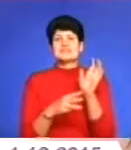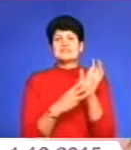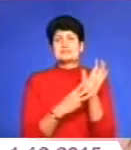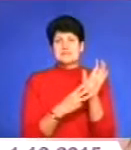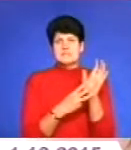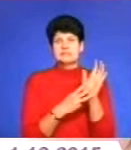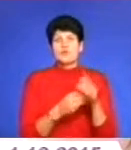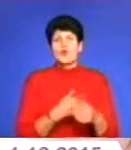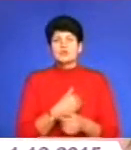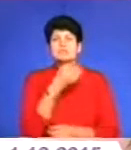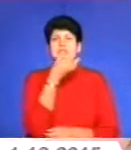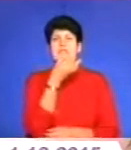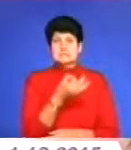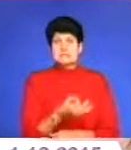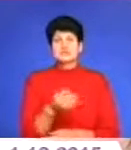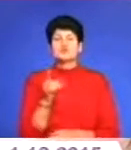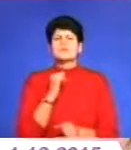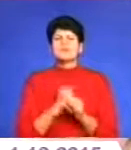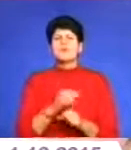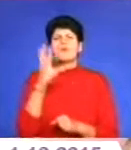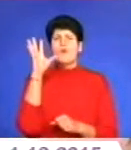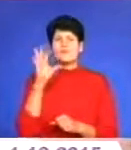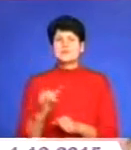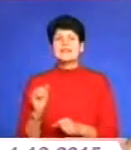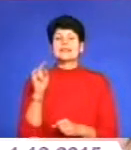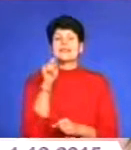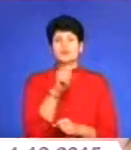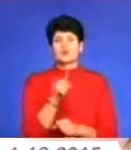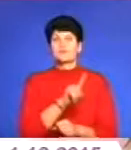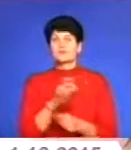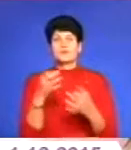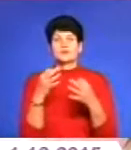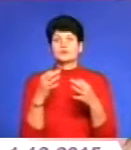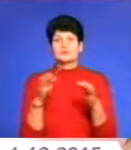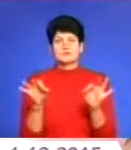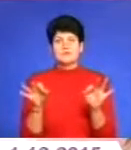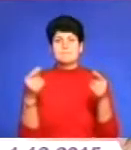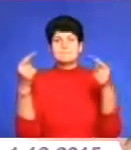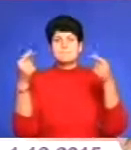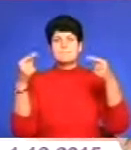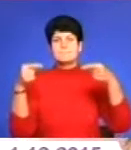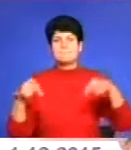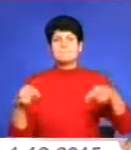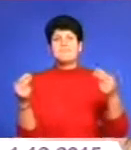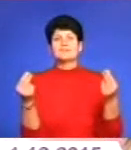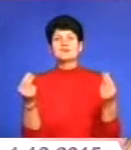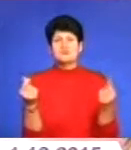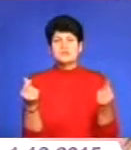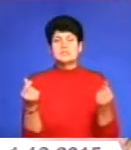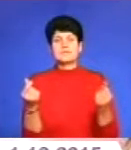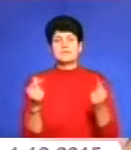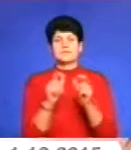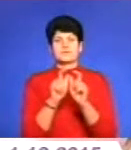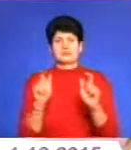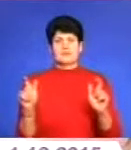Хочемо сказати, що ми зробимо все для того, щоб не допустити банкрутства даної установи і